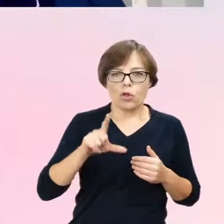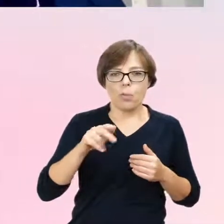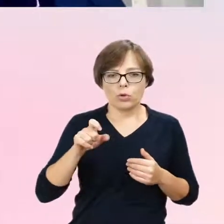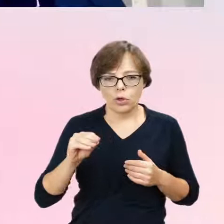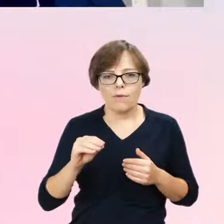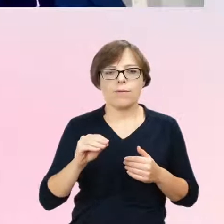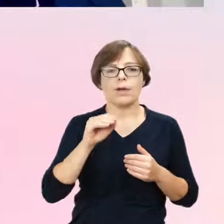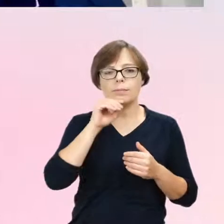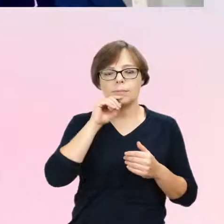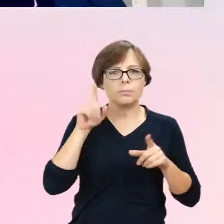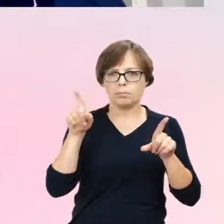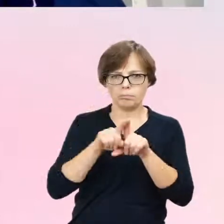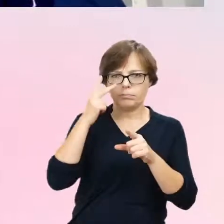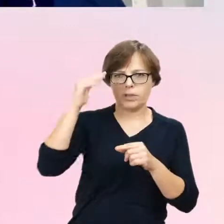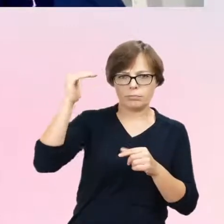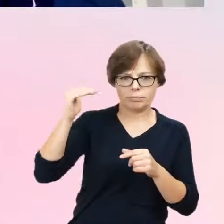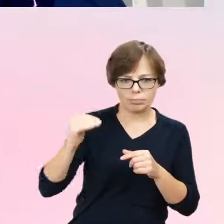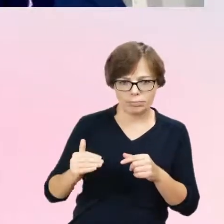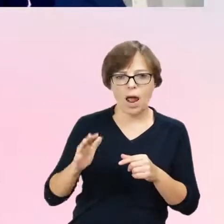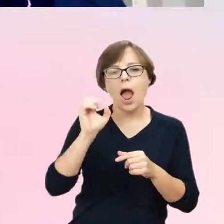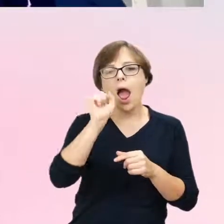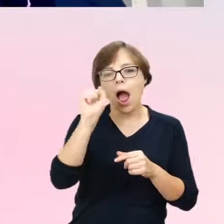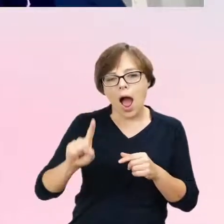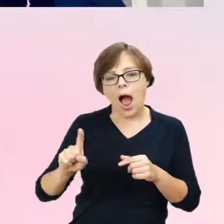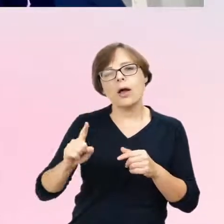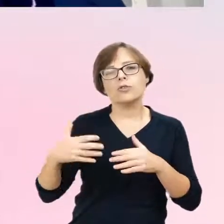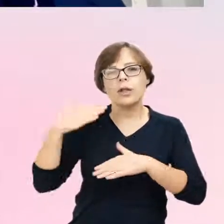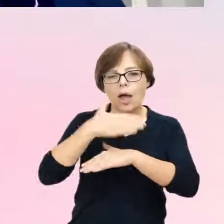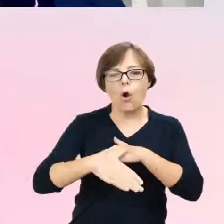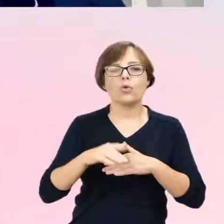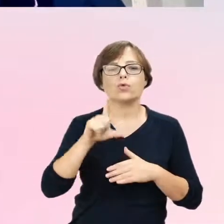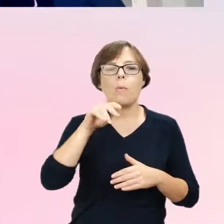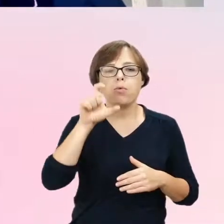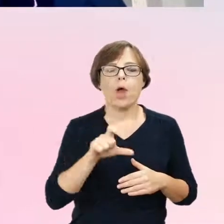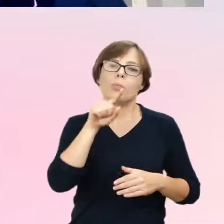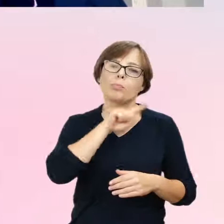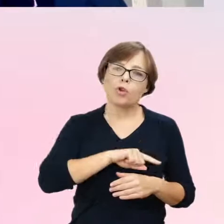chromosomalną, mózgową i dochodzimy do płci psychologicznej i płci społecznej.